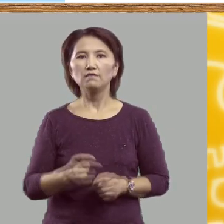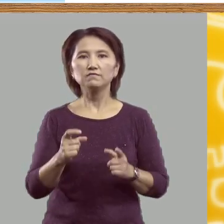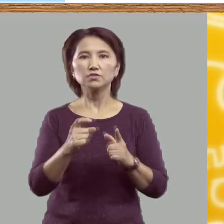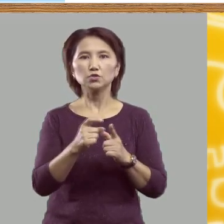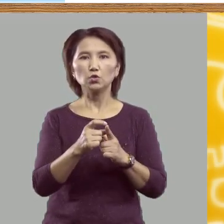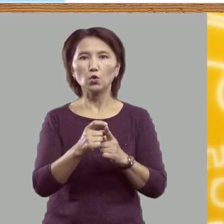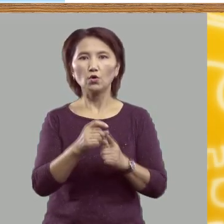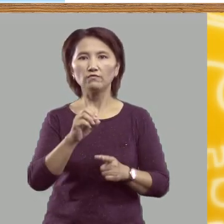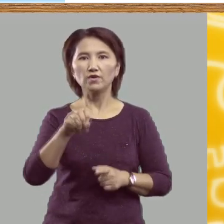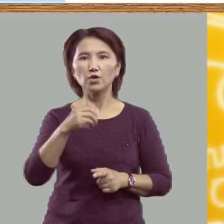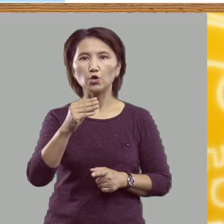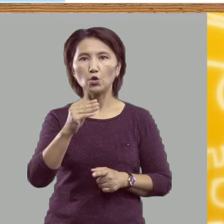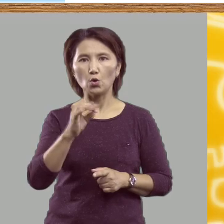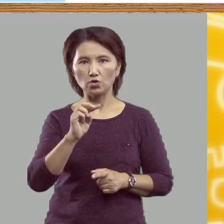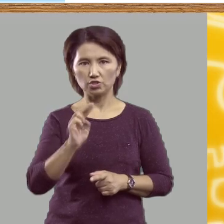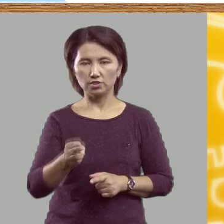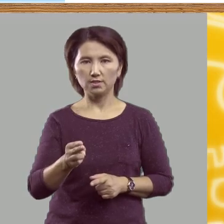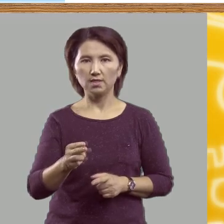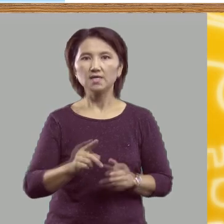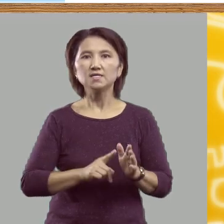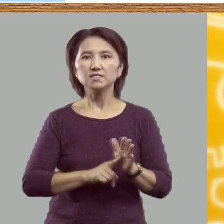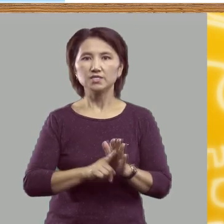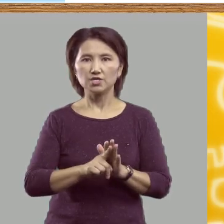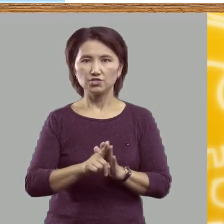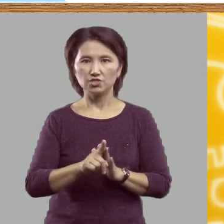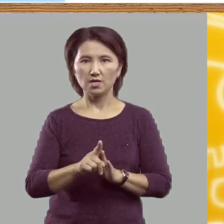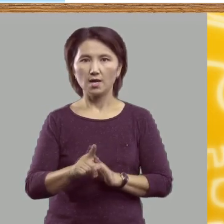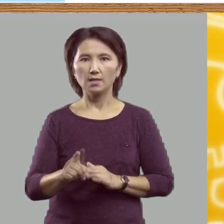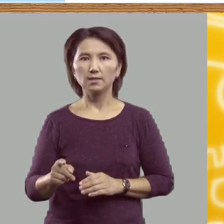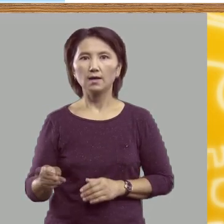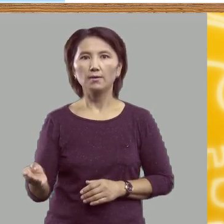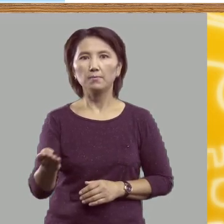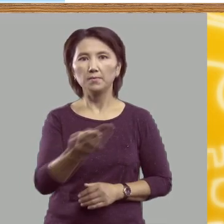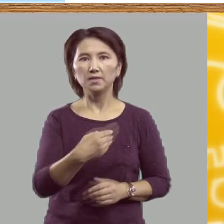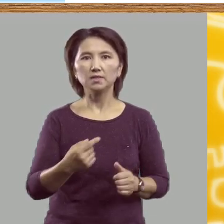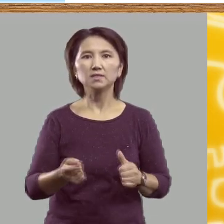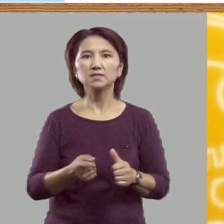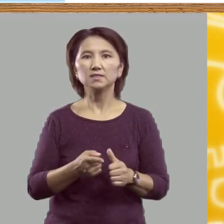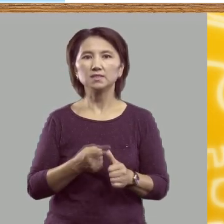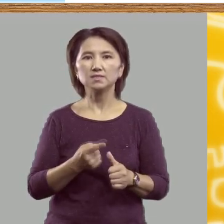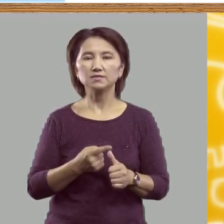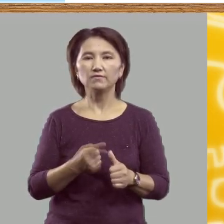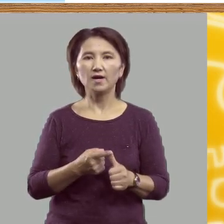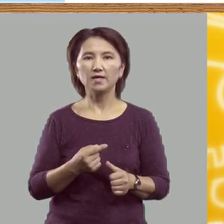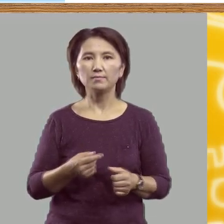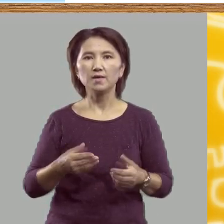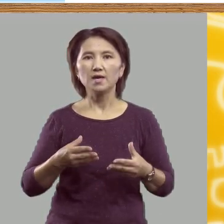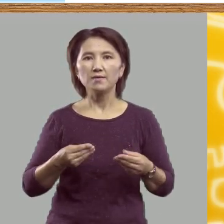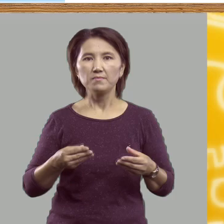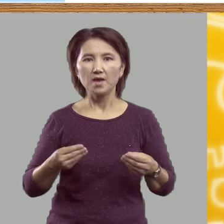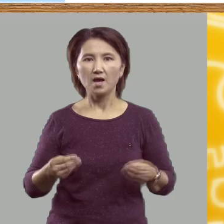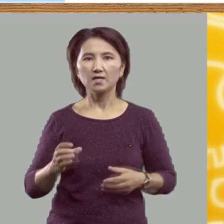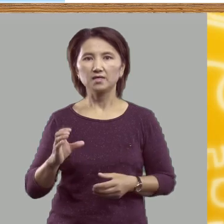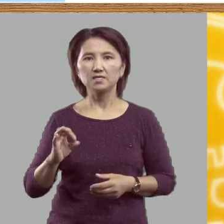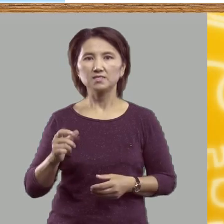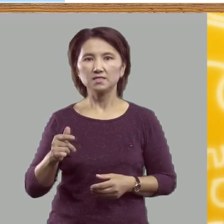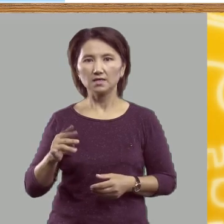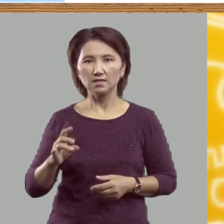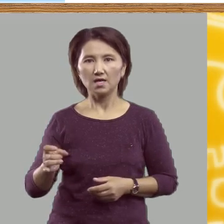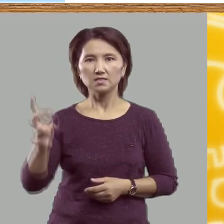слове Ёжик сначала мы называем мягкий согласный